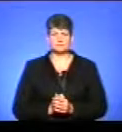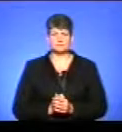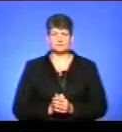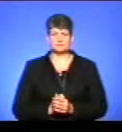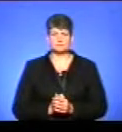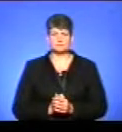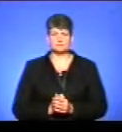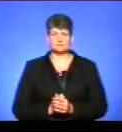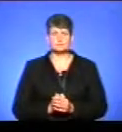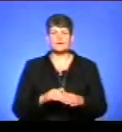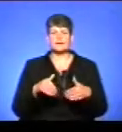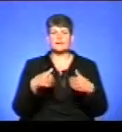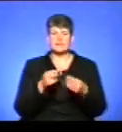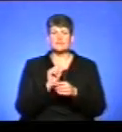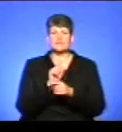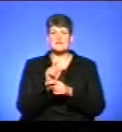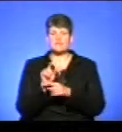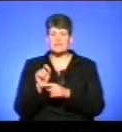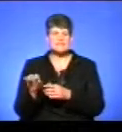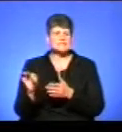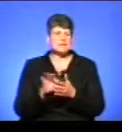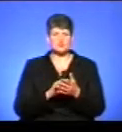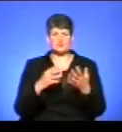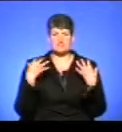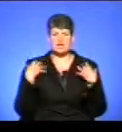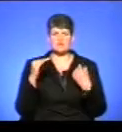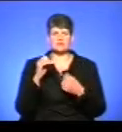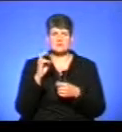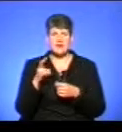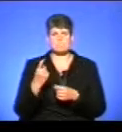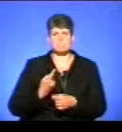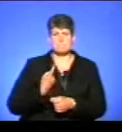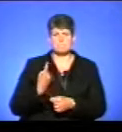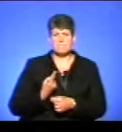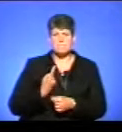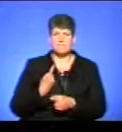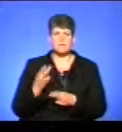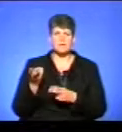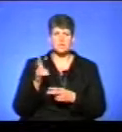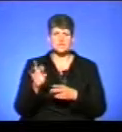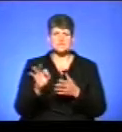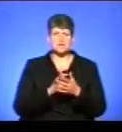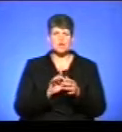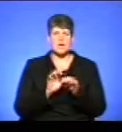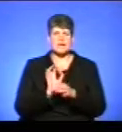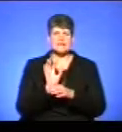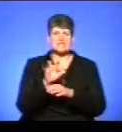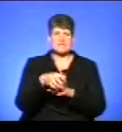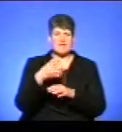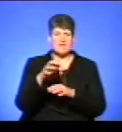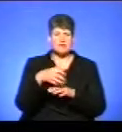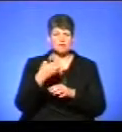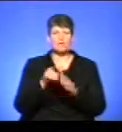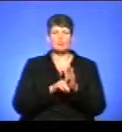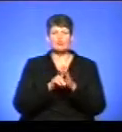Дали вказівки одразу начальникам ЖЕКу, майстрам. Прибули одразу ескаватором. Почали ліквідовувати.